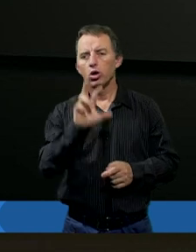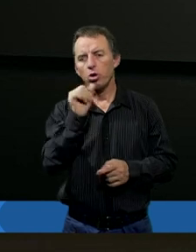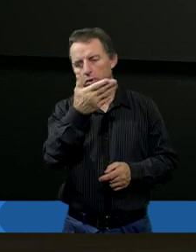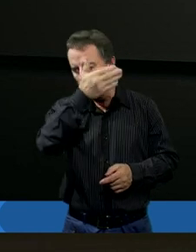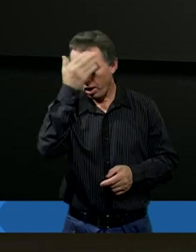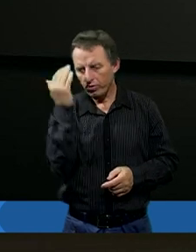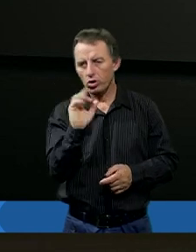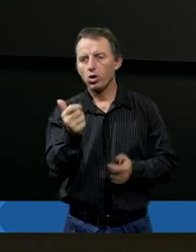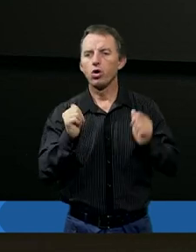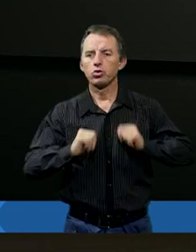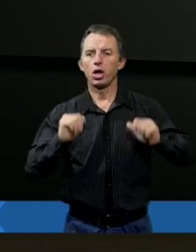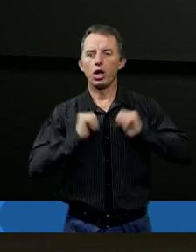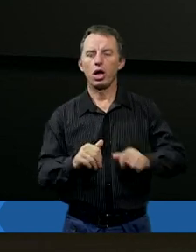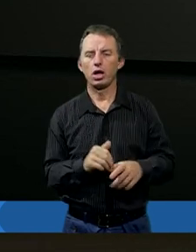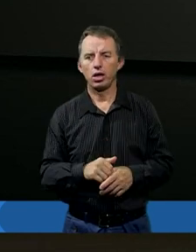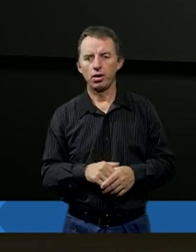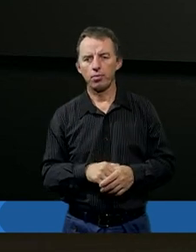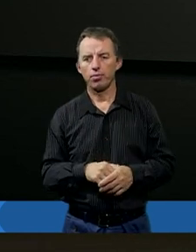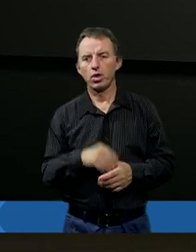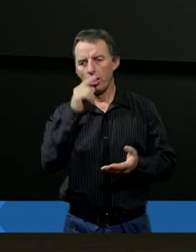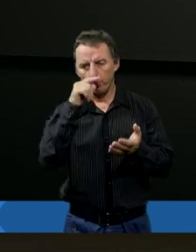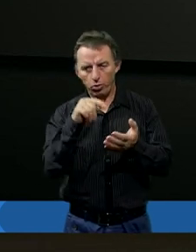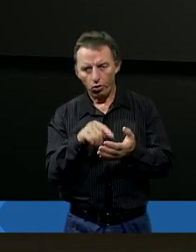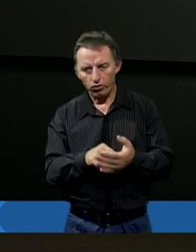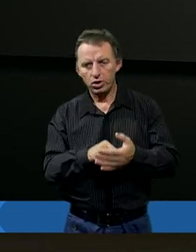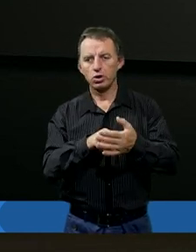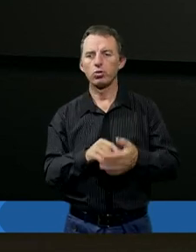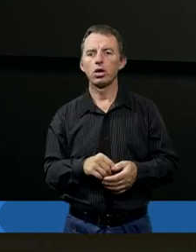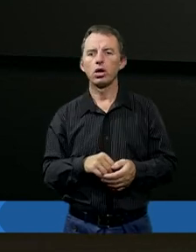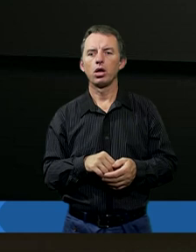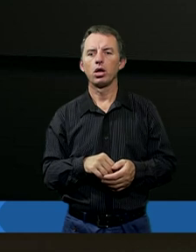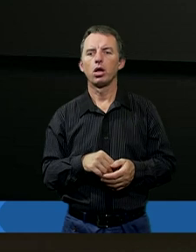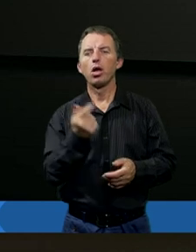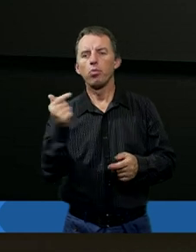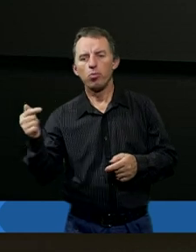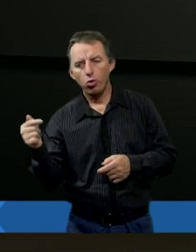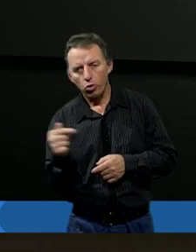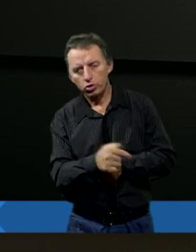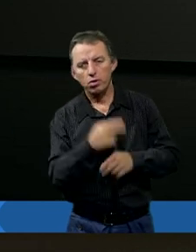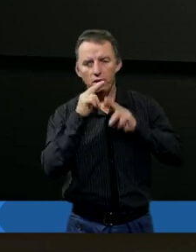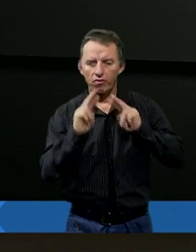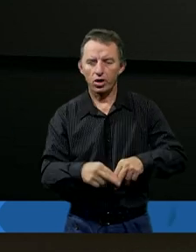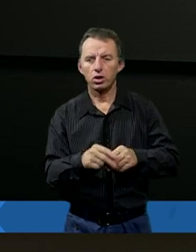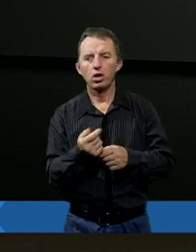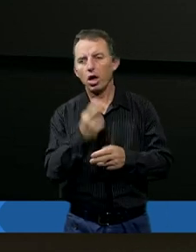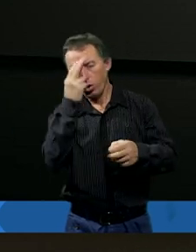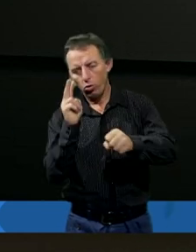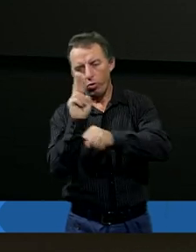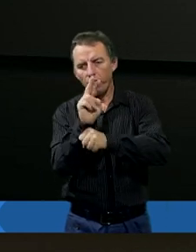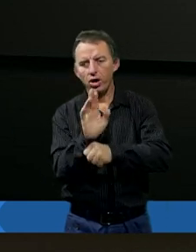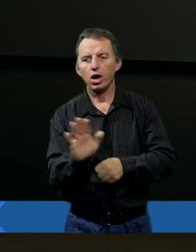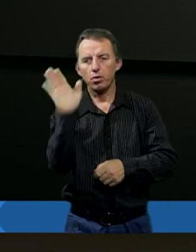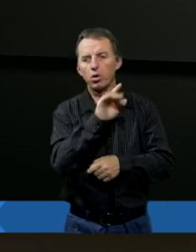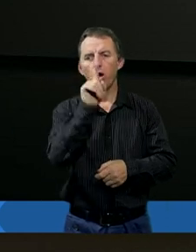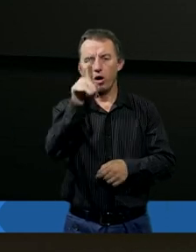wydarzeń nie wiedział, co go jeszcze czeka, to powinniśmy, możemy, musimy wręcz nauczyć się ufać